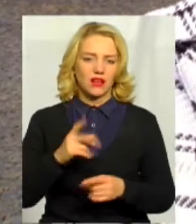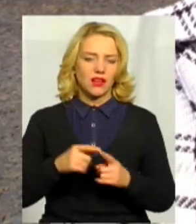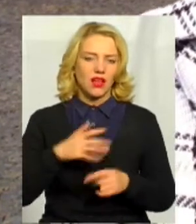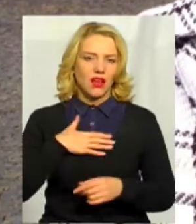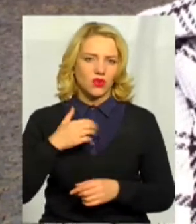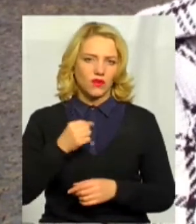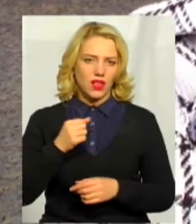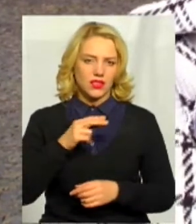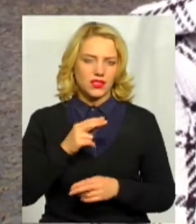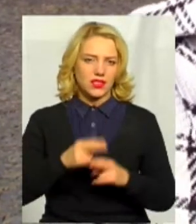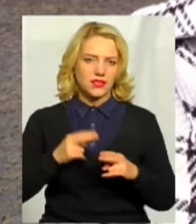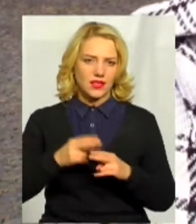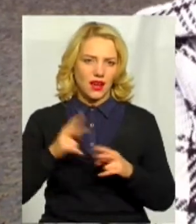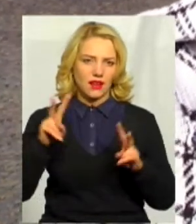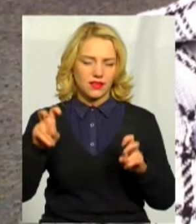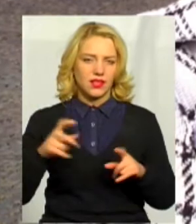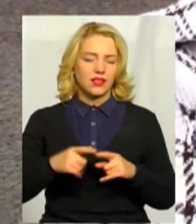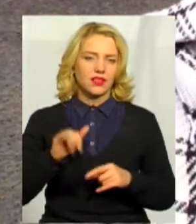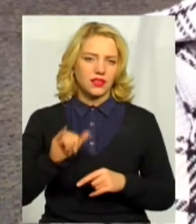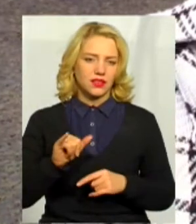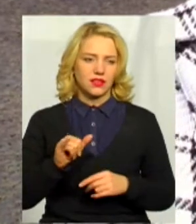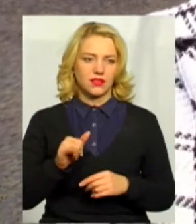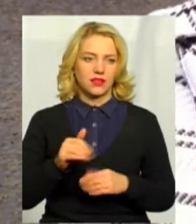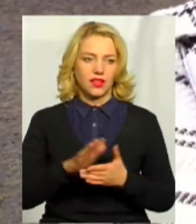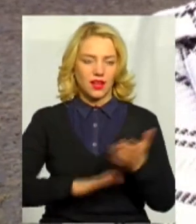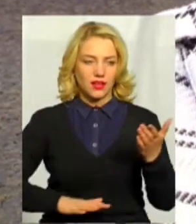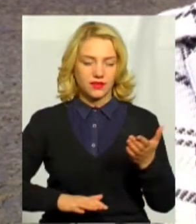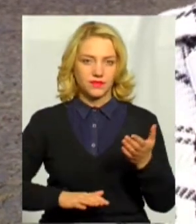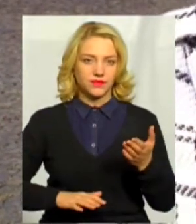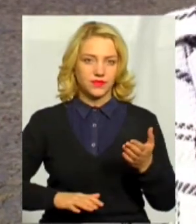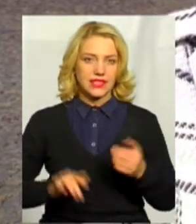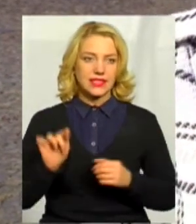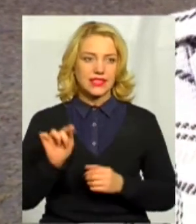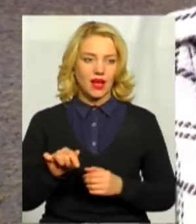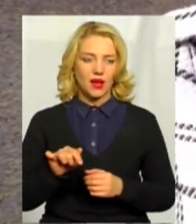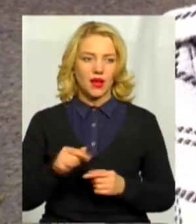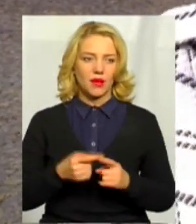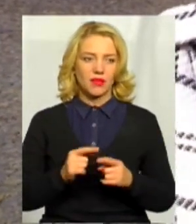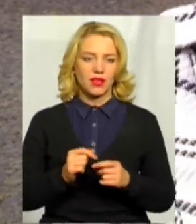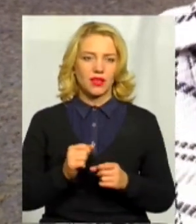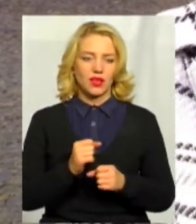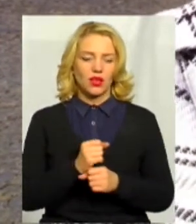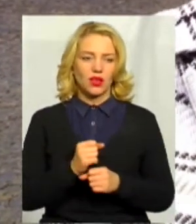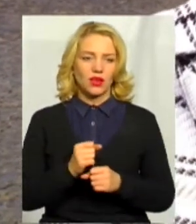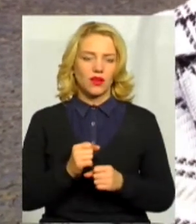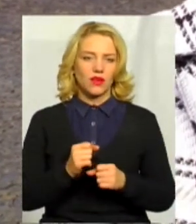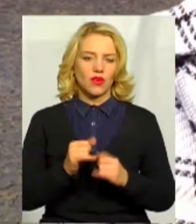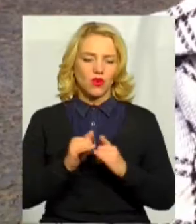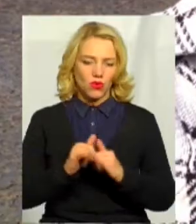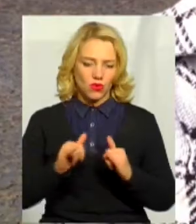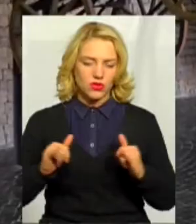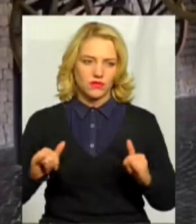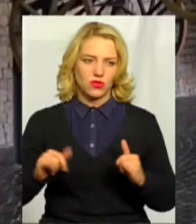розумієте? І далі саме потівку в життя і розвиток міста дав Миколи